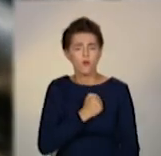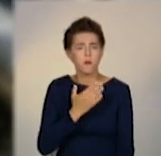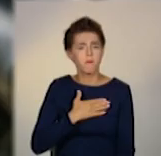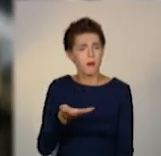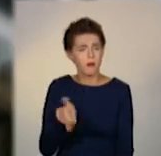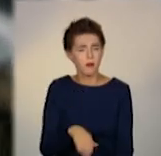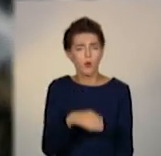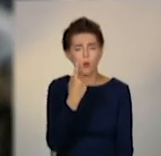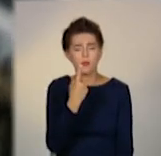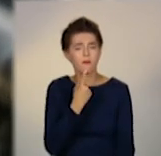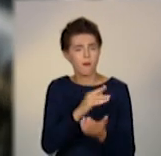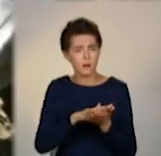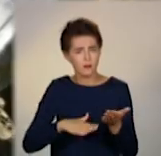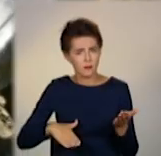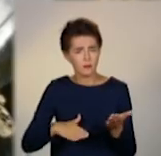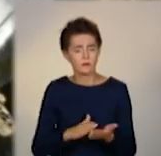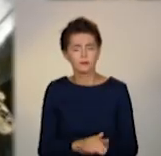і ще один поранений.